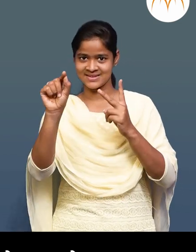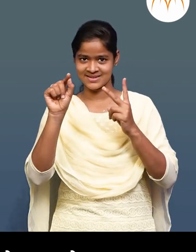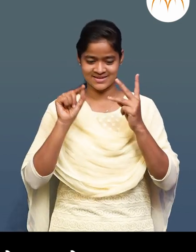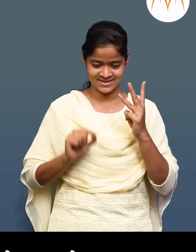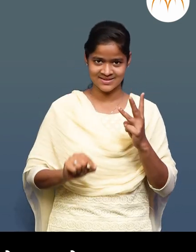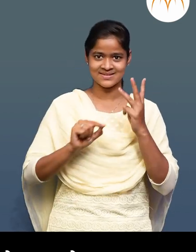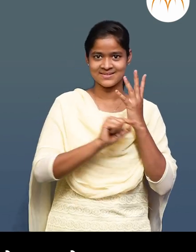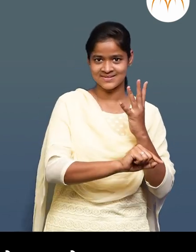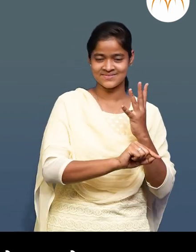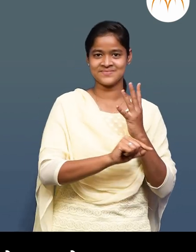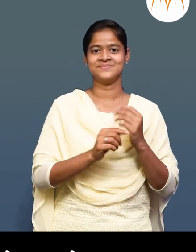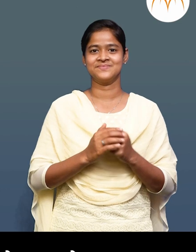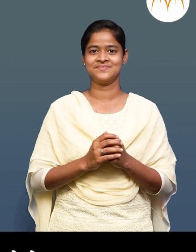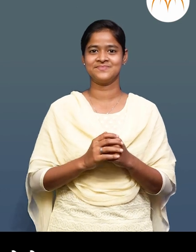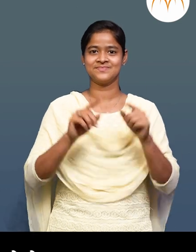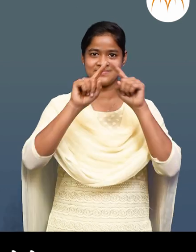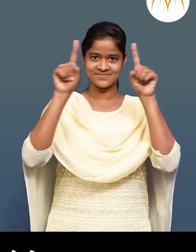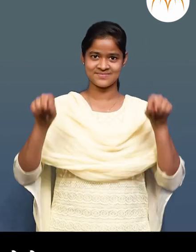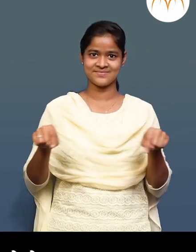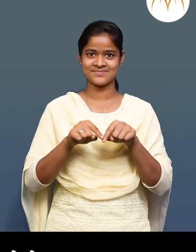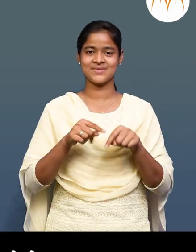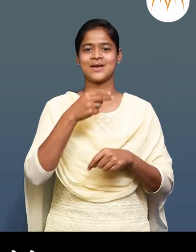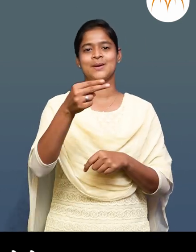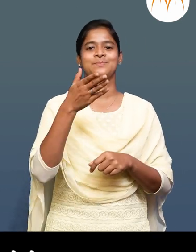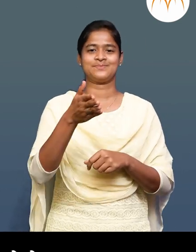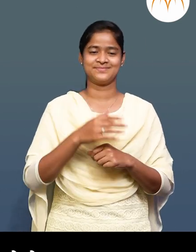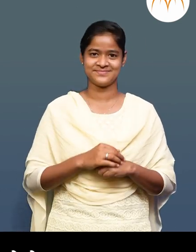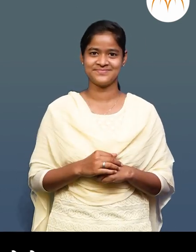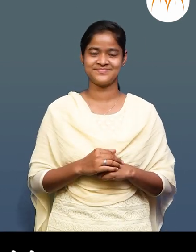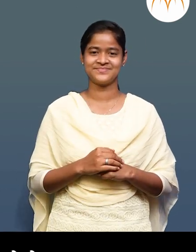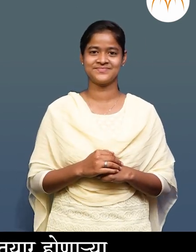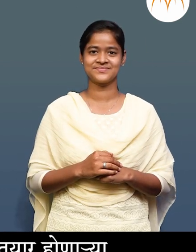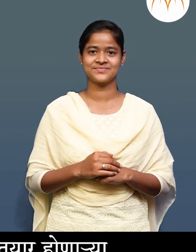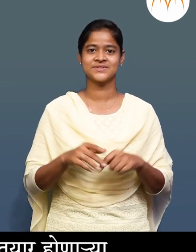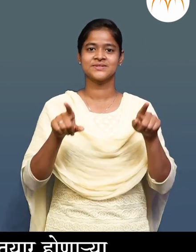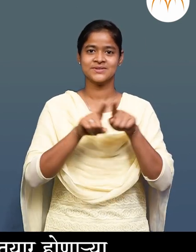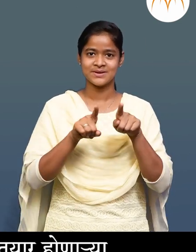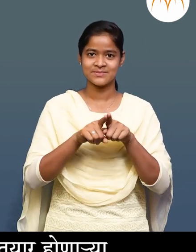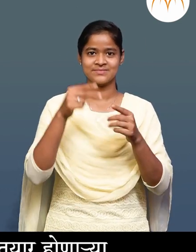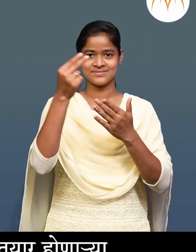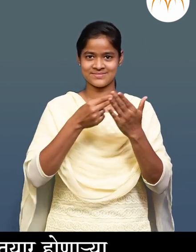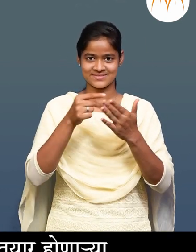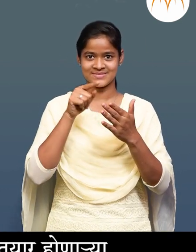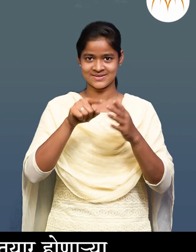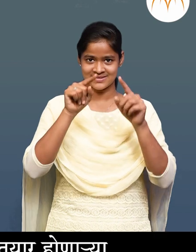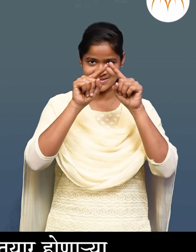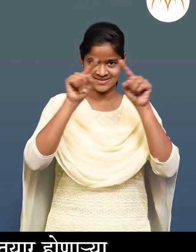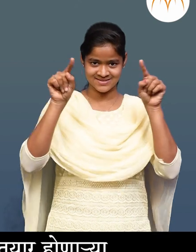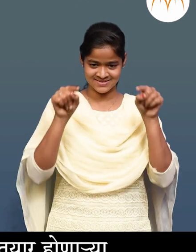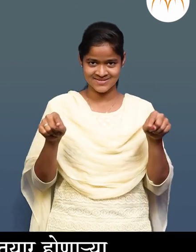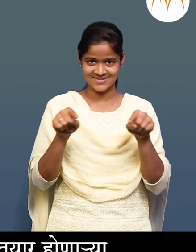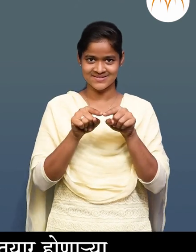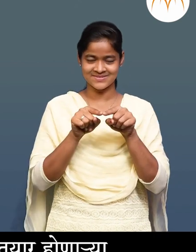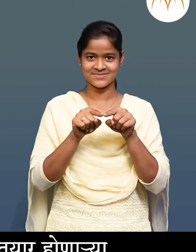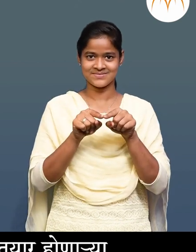आस्ताद चार बिंदू जोडून चवकोन तयार होतो अकृतित दाखोले प्रमाने जोडले तर तयार